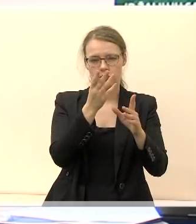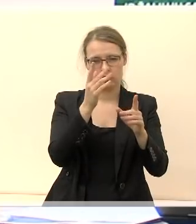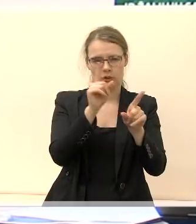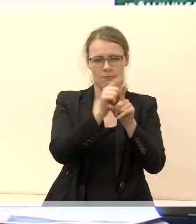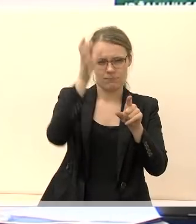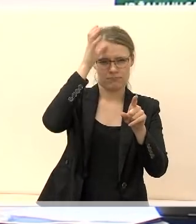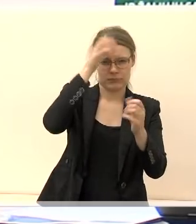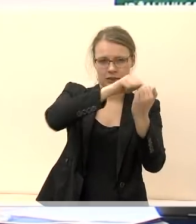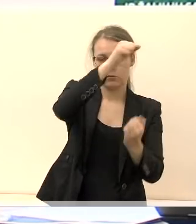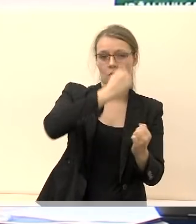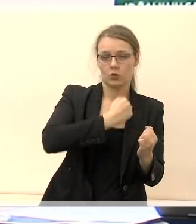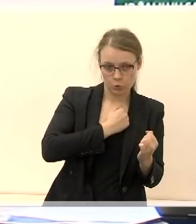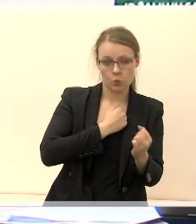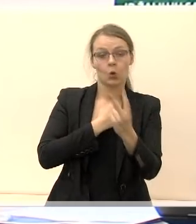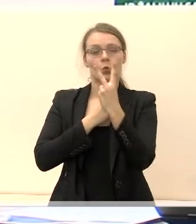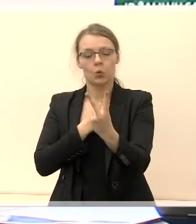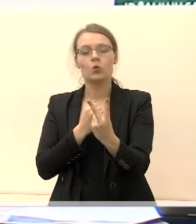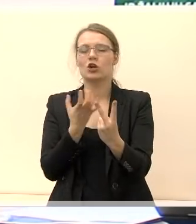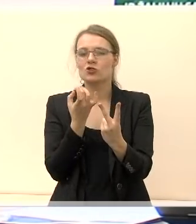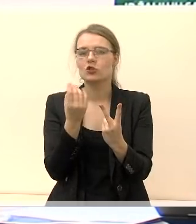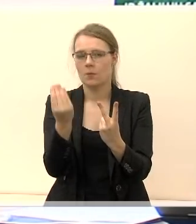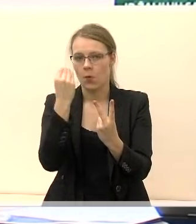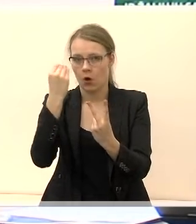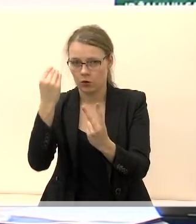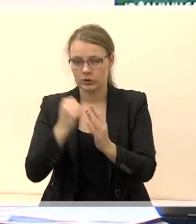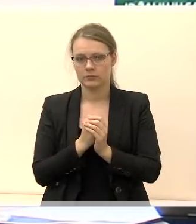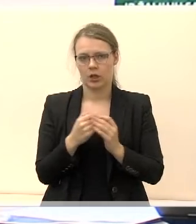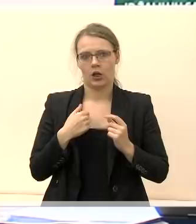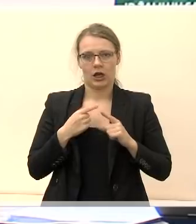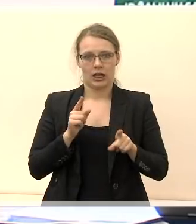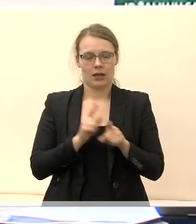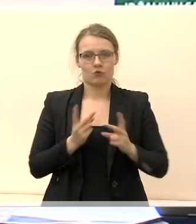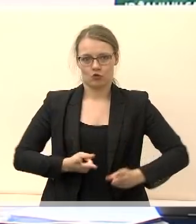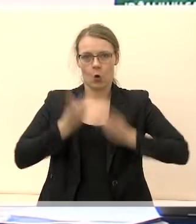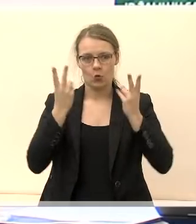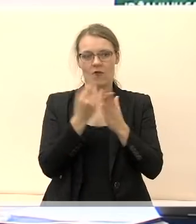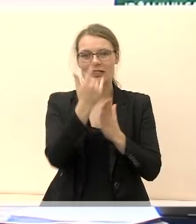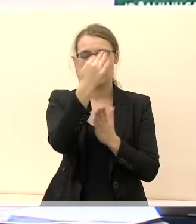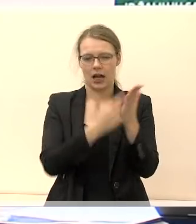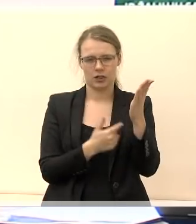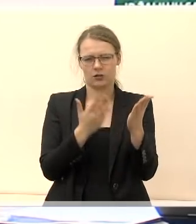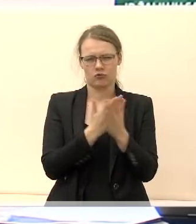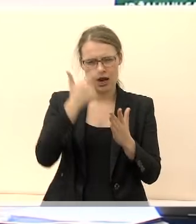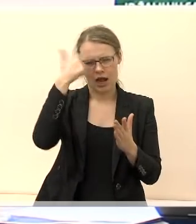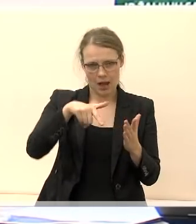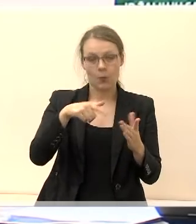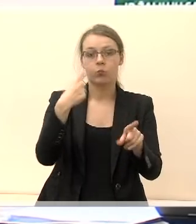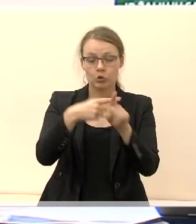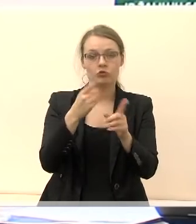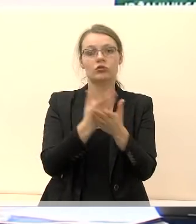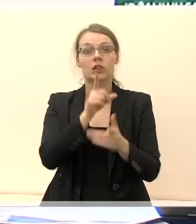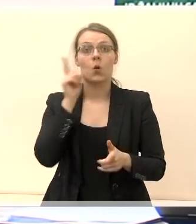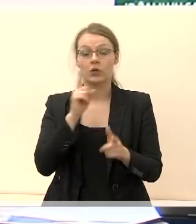vis dar besimokantys. Drįstu pasidžiaugti, kad tai yra bene labiausiai išsilavinės sąrašas ir taip pat jauniausias sąrašas.